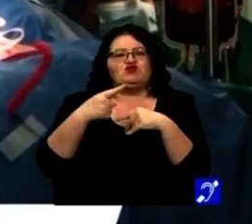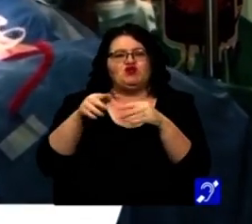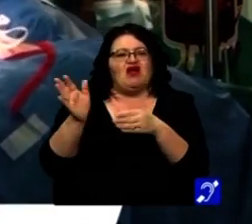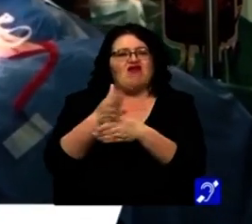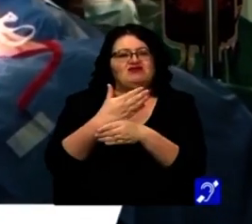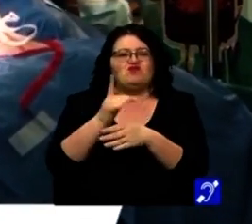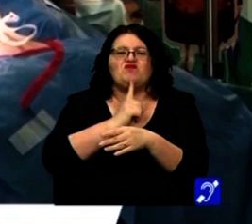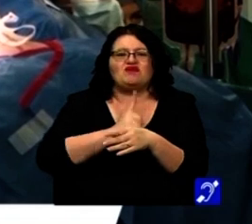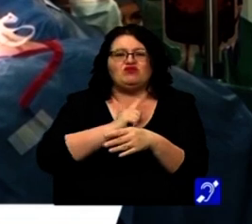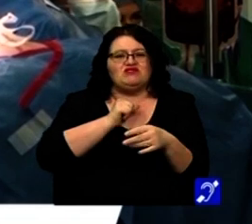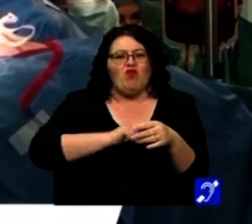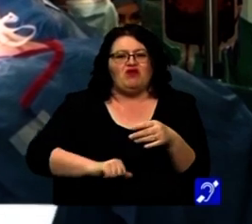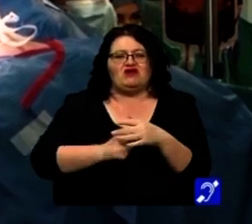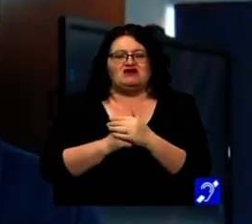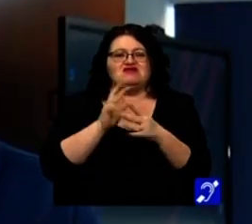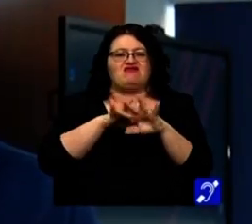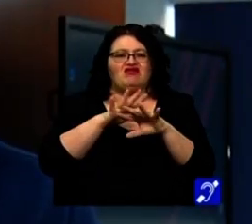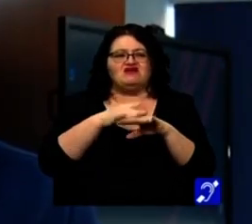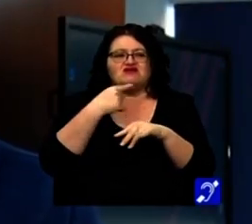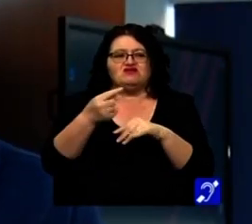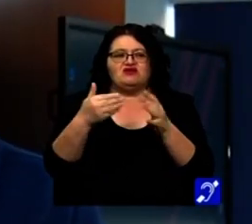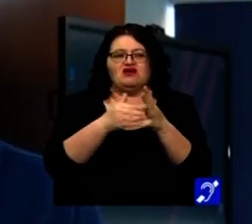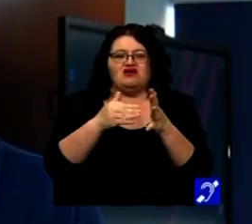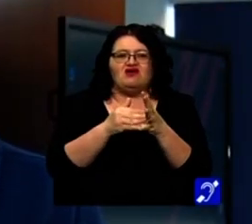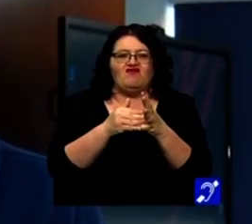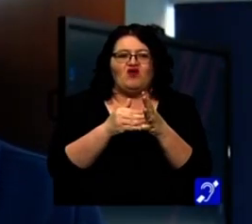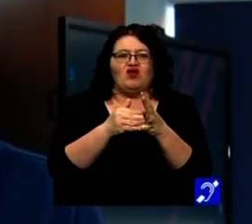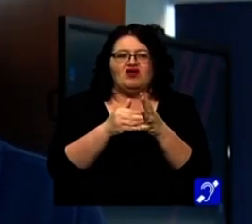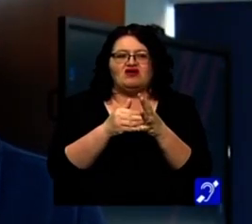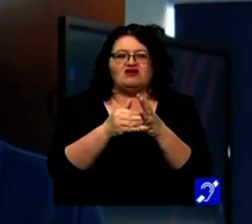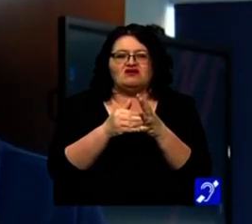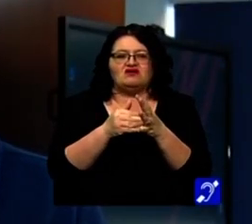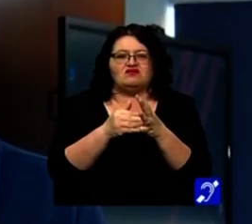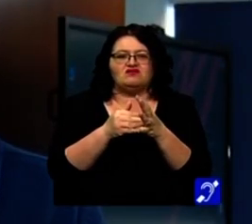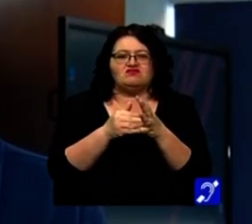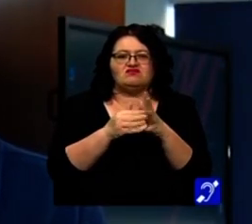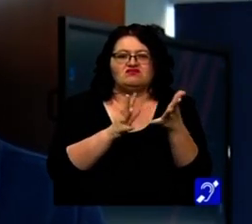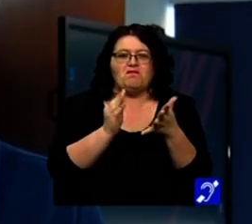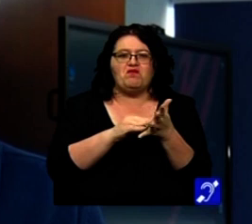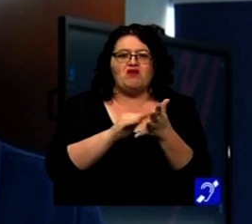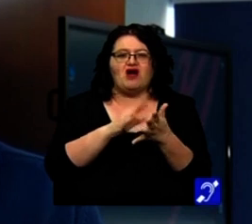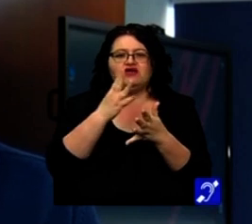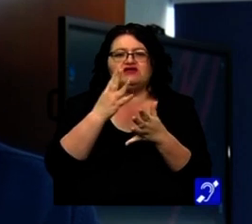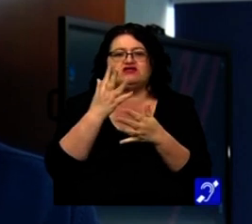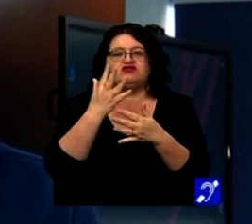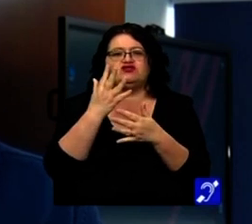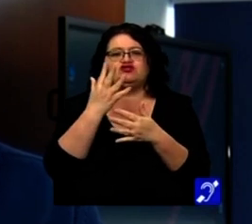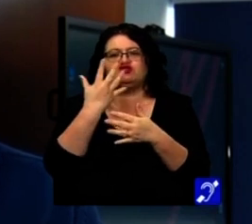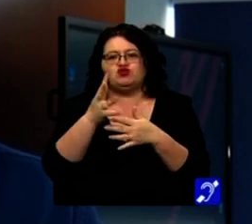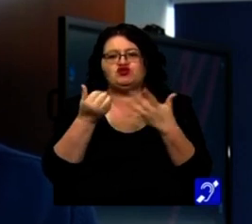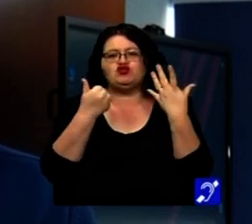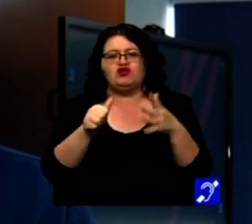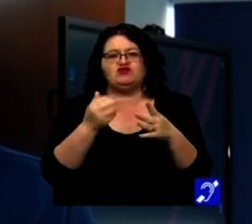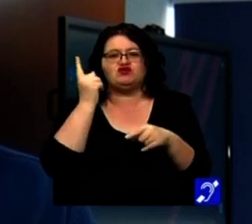la nivel național. Statistica spune că e nevoie de, nu știu, încă 500-600 de operații care trebuie